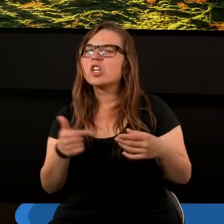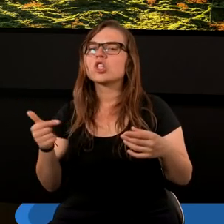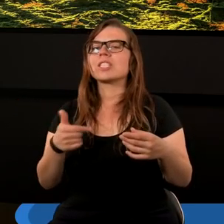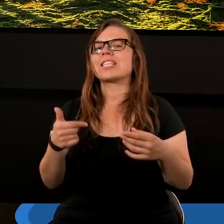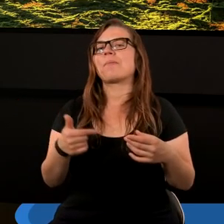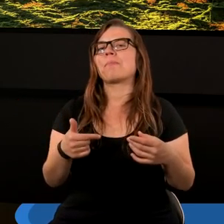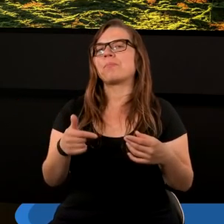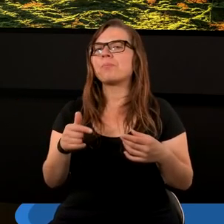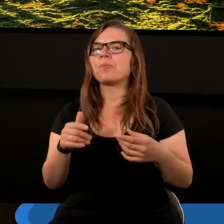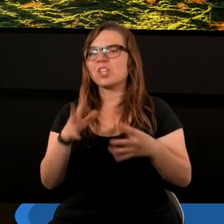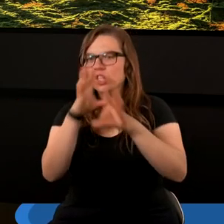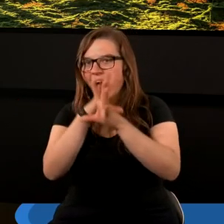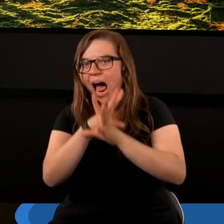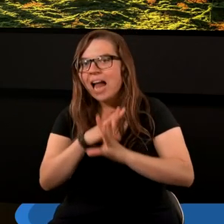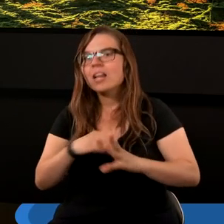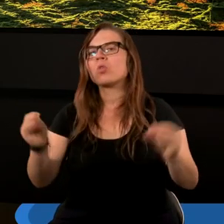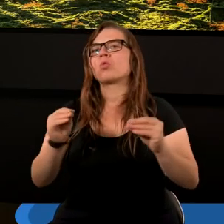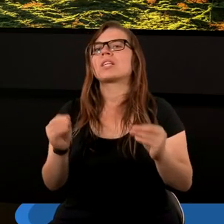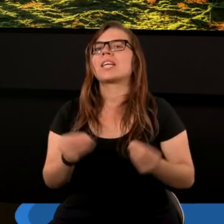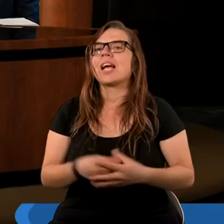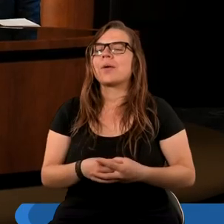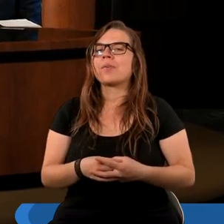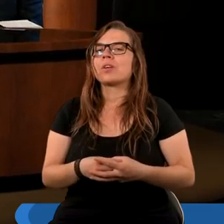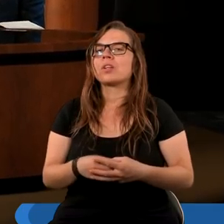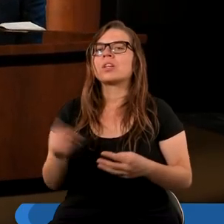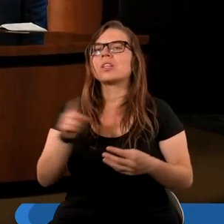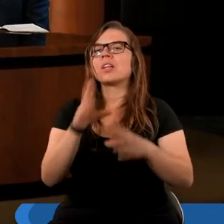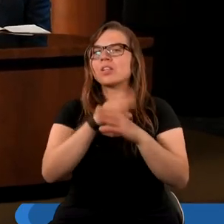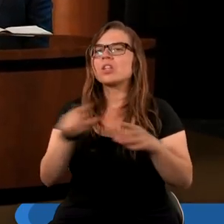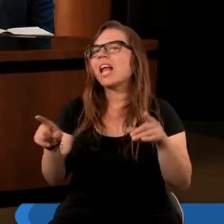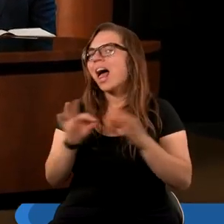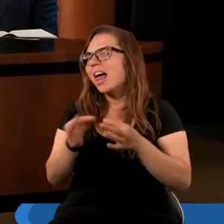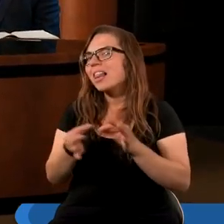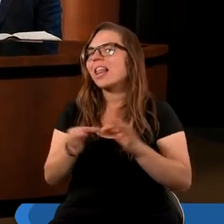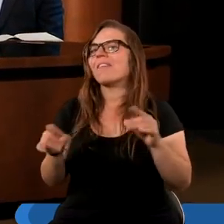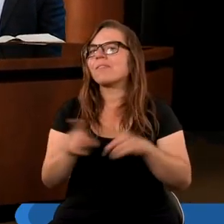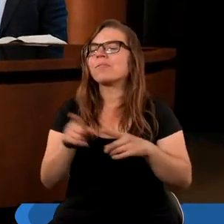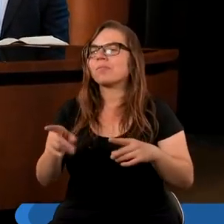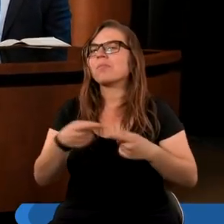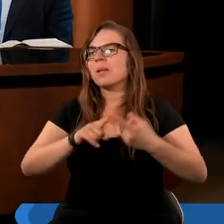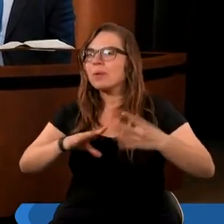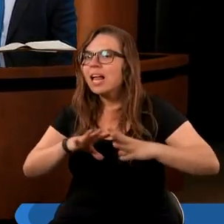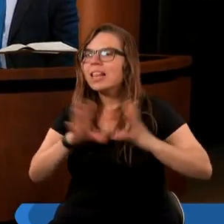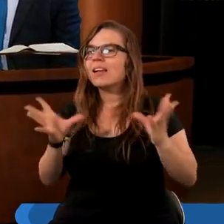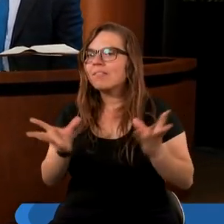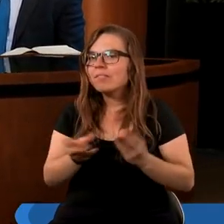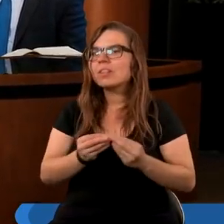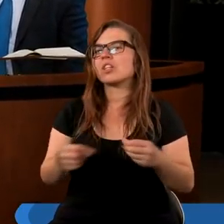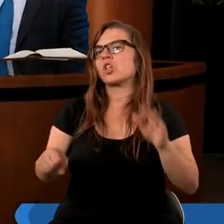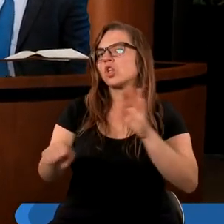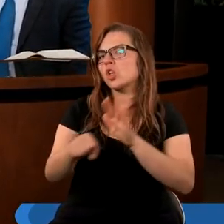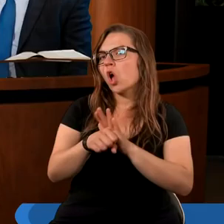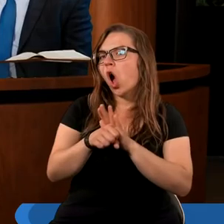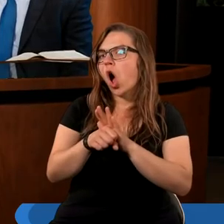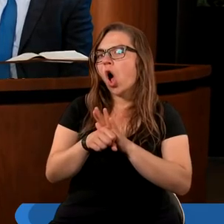szacunkiem w stosunku nawet i przede wszystkim do